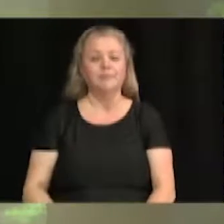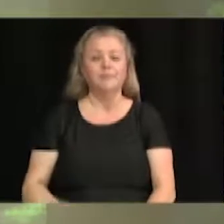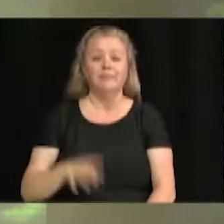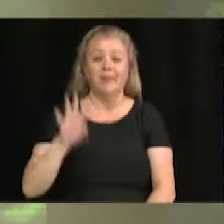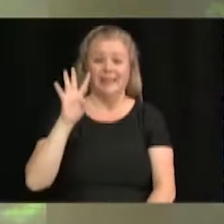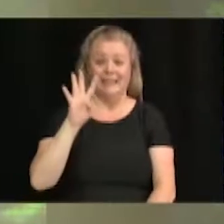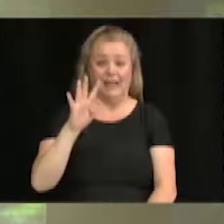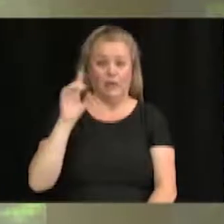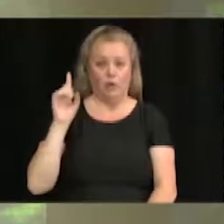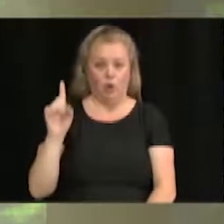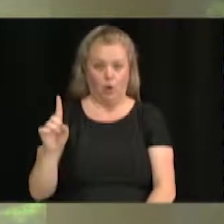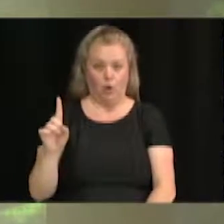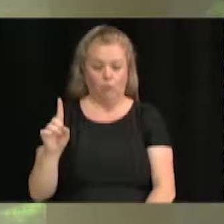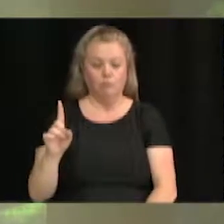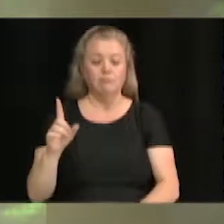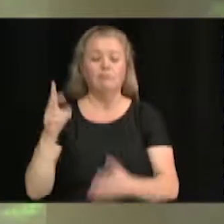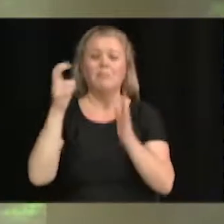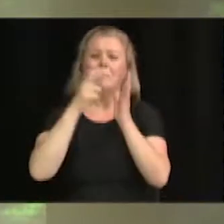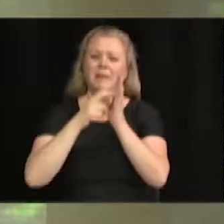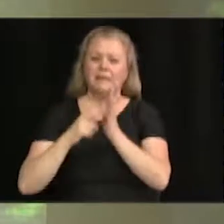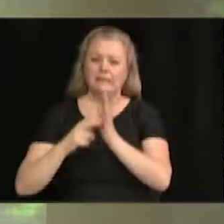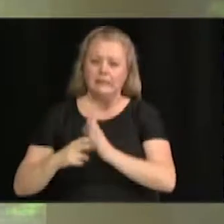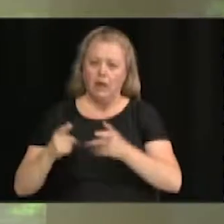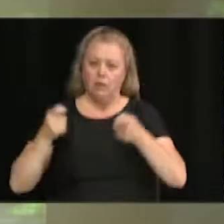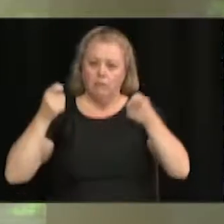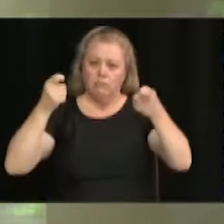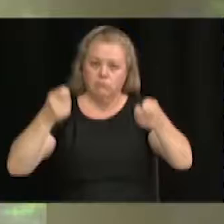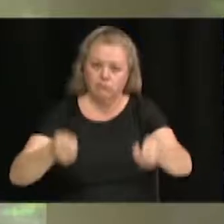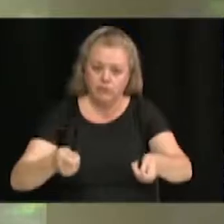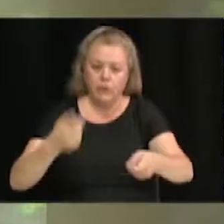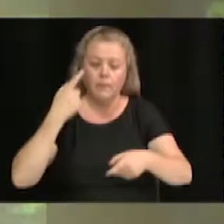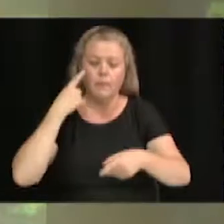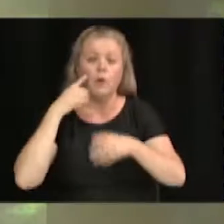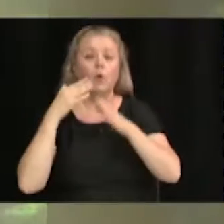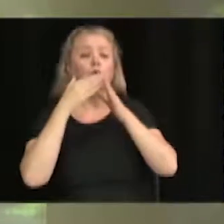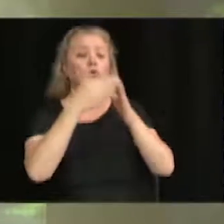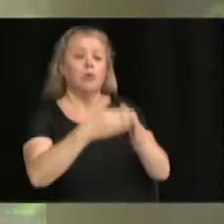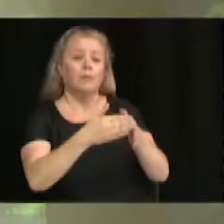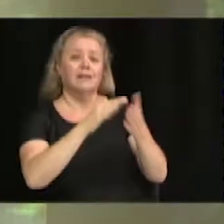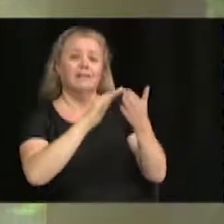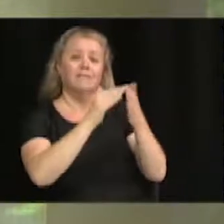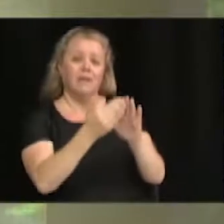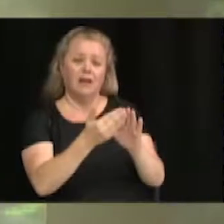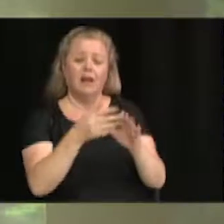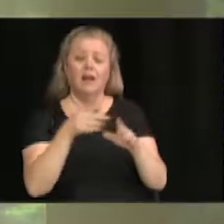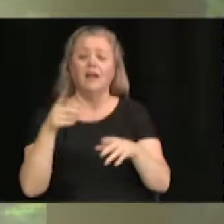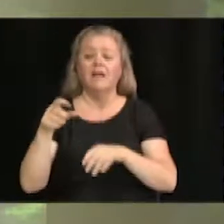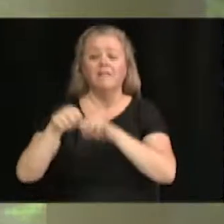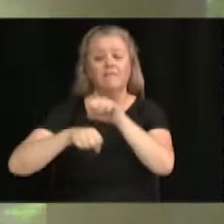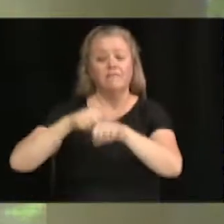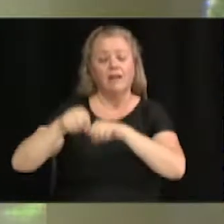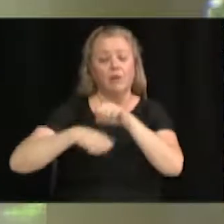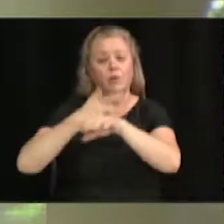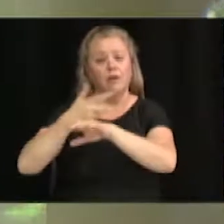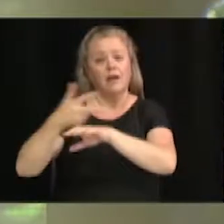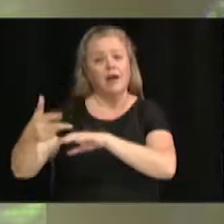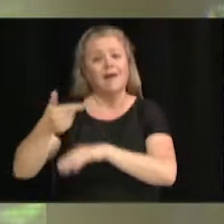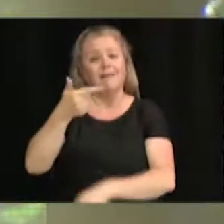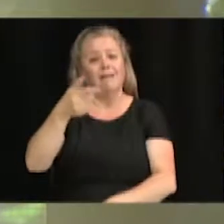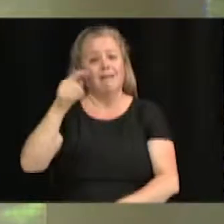4.1, dépôt d'une pétition demanda à la Ville de Victoriaville l'ouverture de la Vélogare du Grand-Tronc tout au long de l'année.